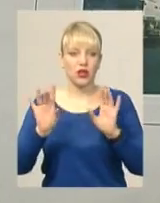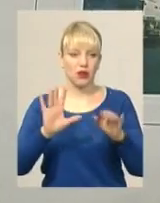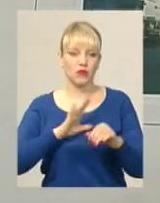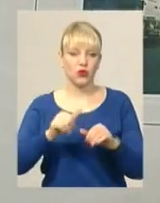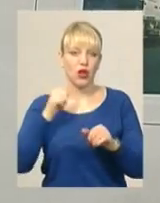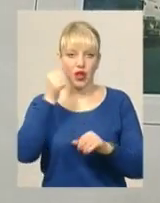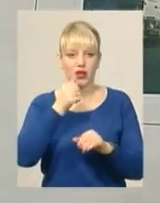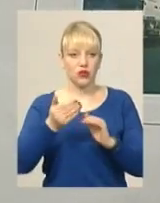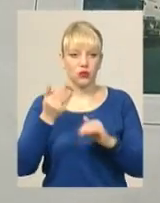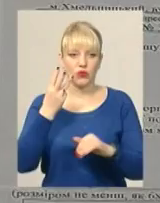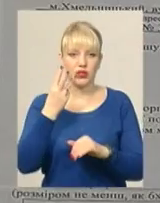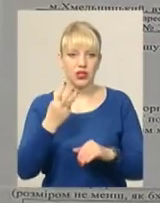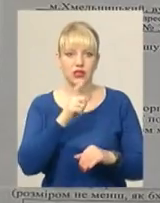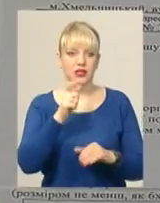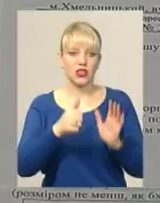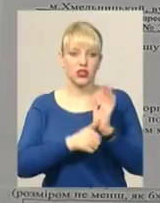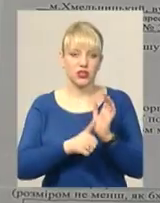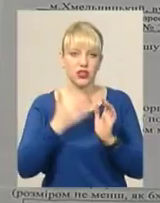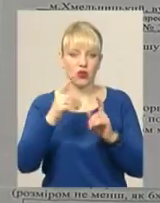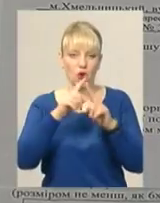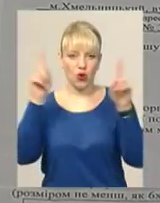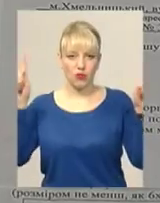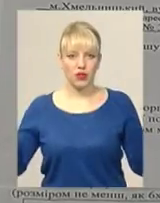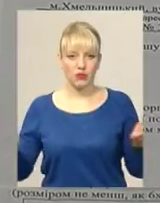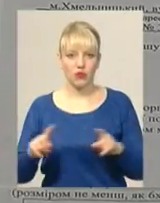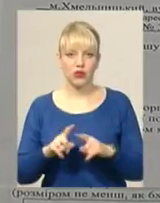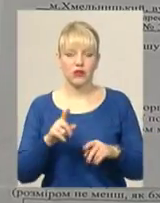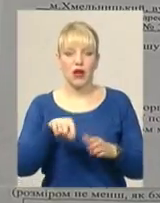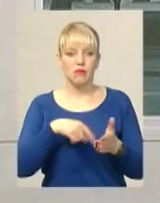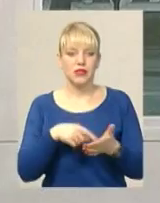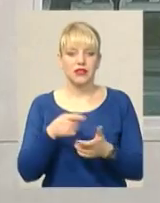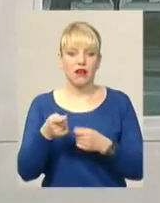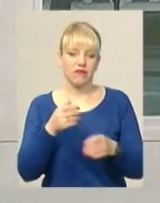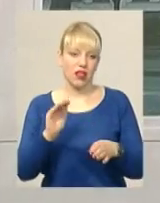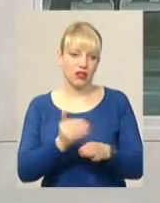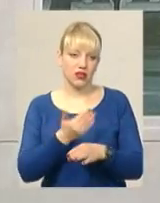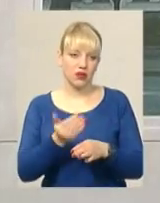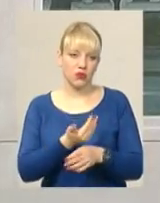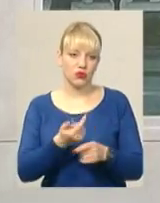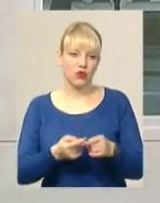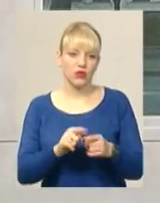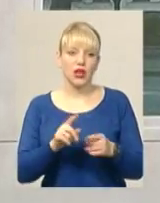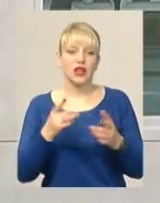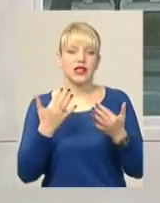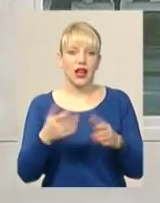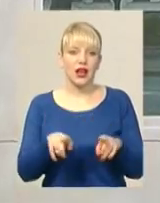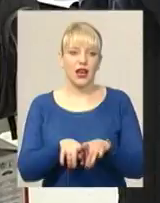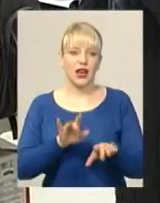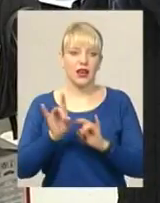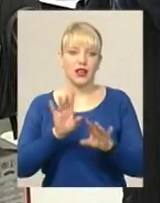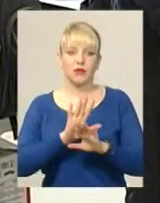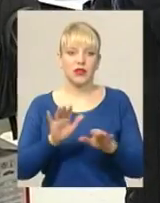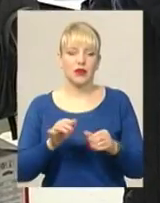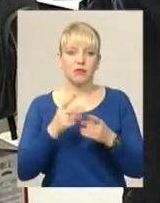шести його бігбордів міська рада намірилась демонтувати, оскільки така реклама, на думку посадовців, не прикрашає центр. Бізнесмен